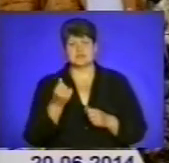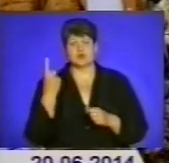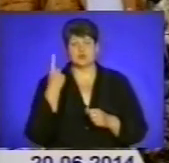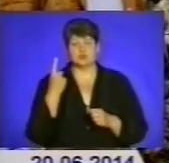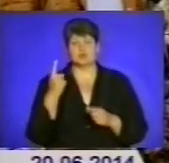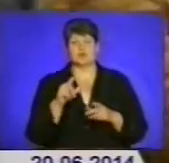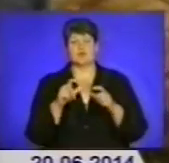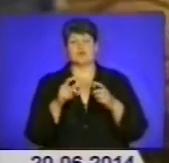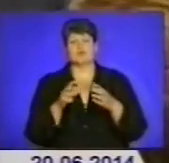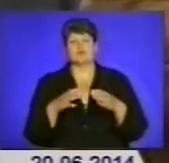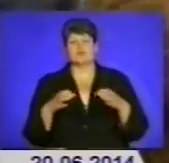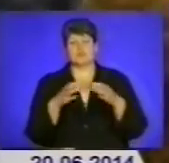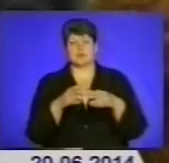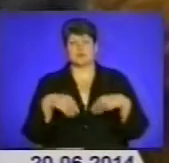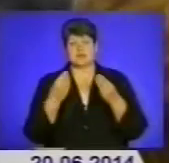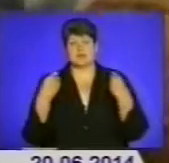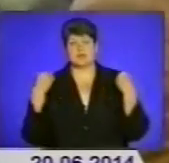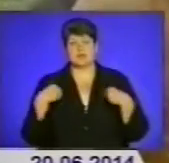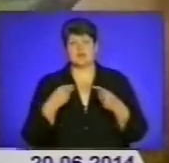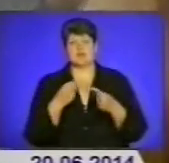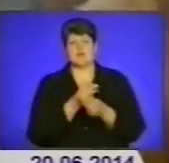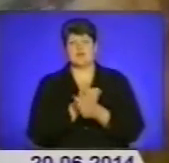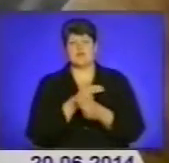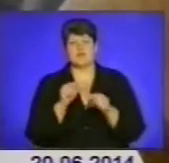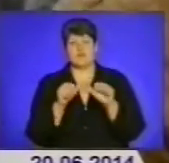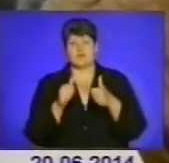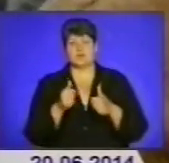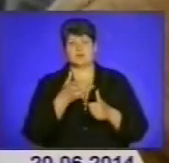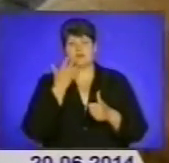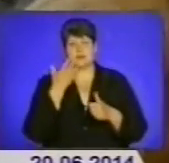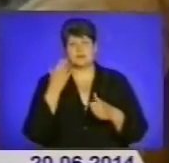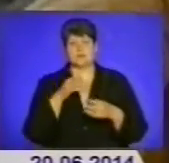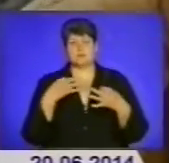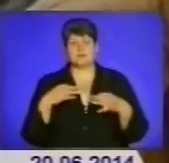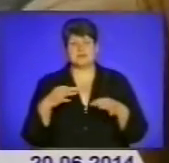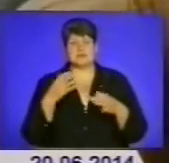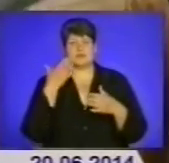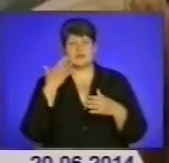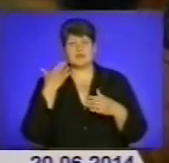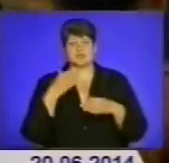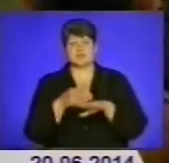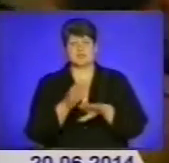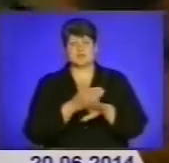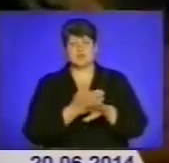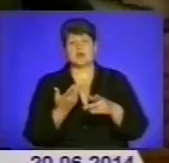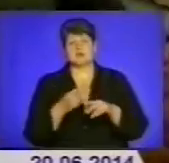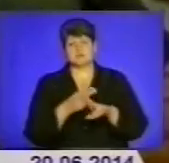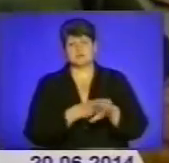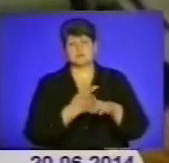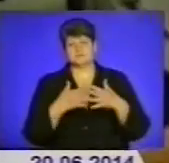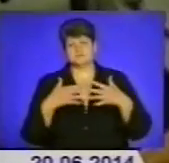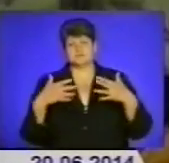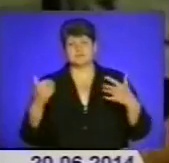аеромобільної бригади передали комплекти форми, термобілизну, полегшені літні берци для побратимів із 2 батальйону